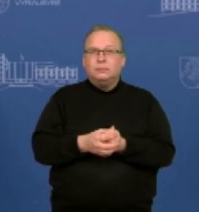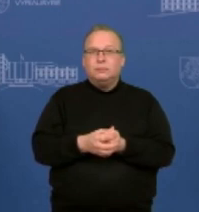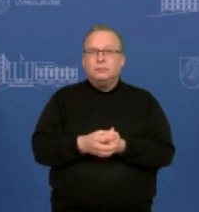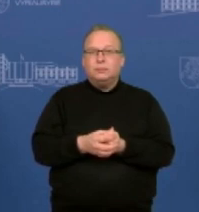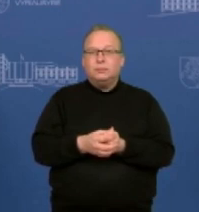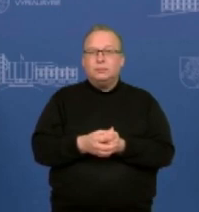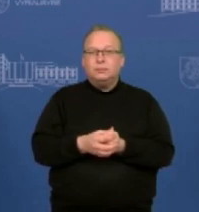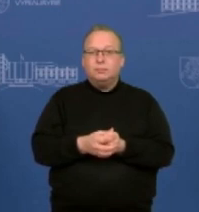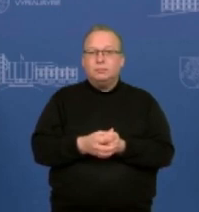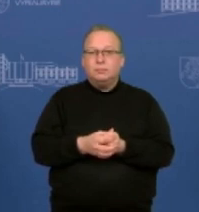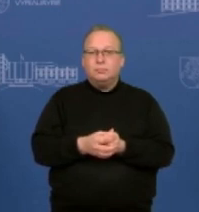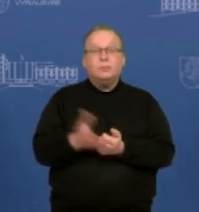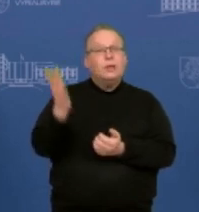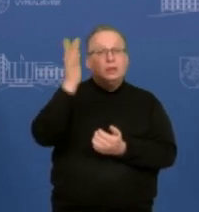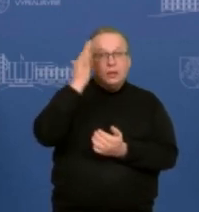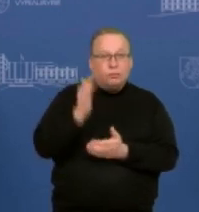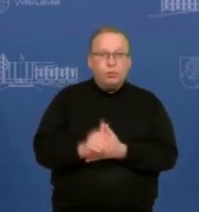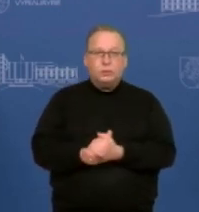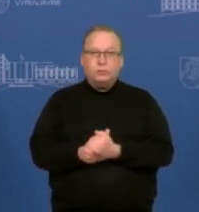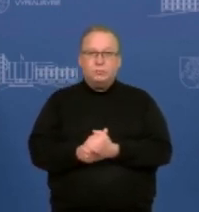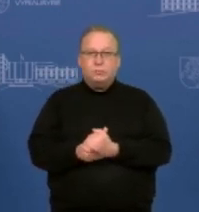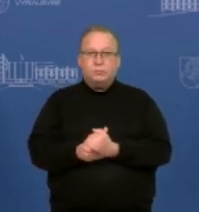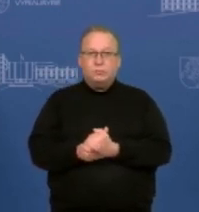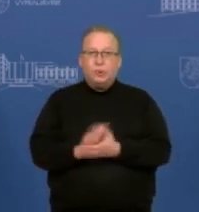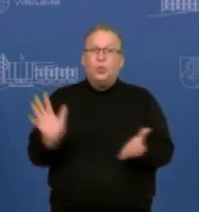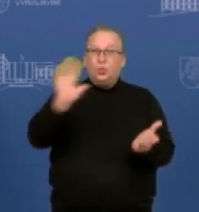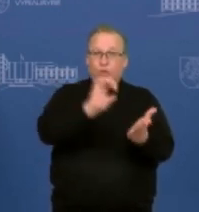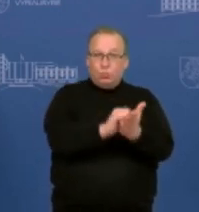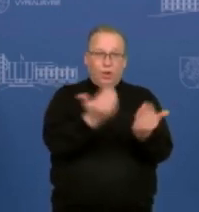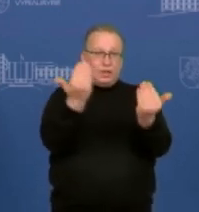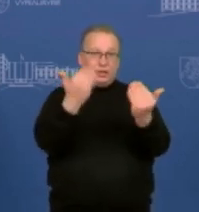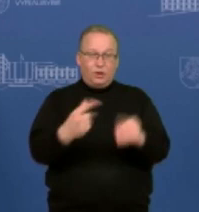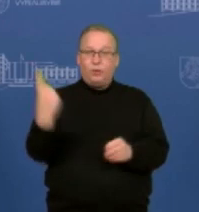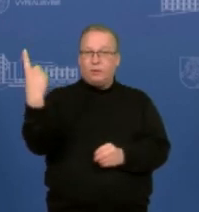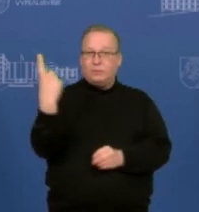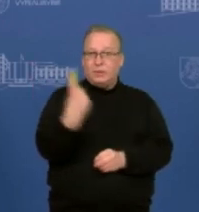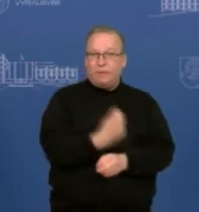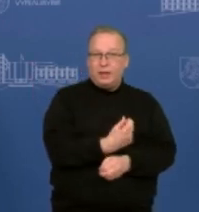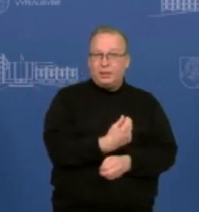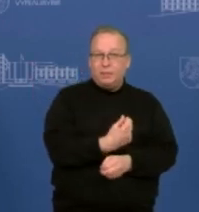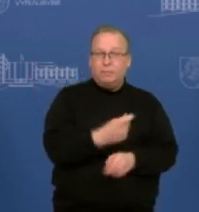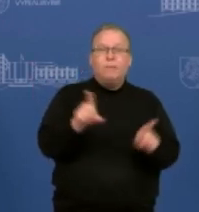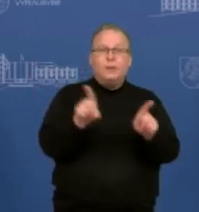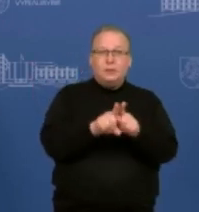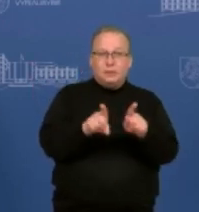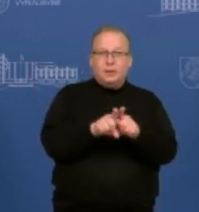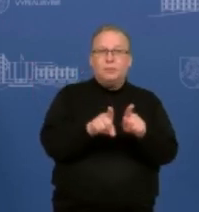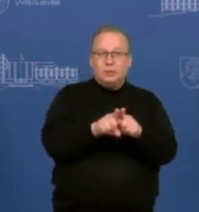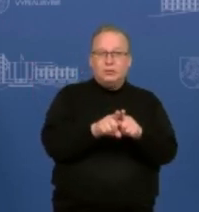Ir tikėtis, kad už puolės ir jau daugiau kaip savaitę buvarduojantis ir civilinius